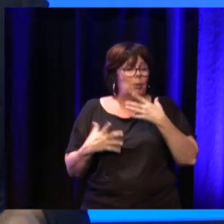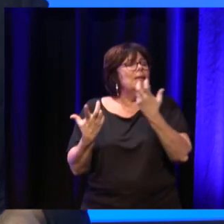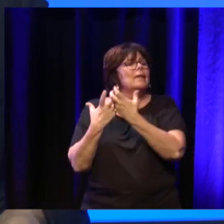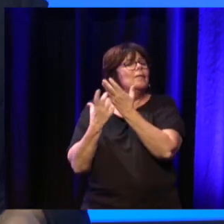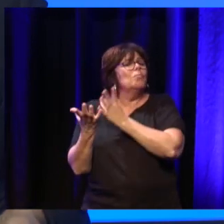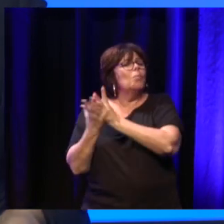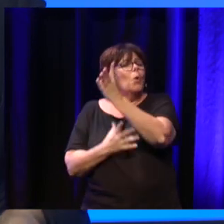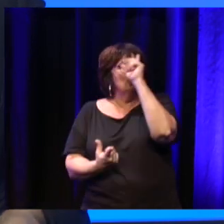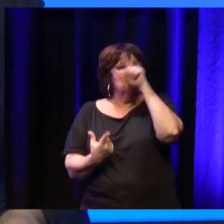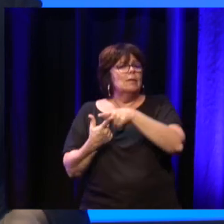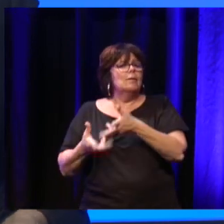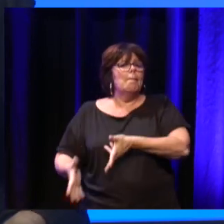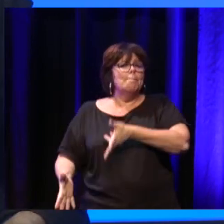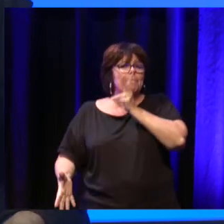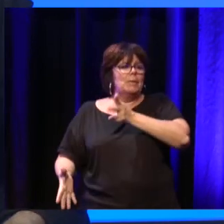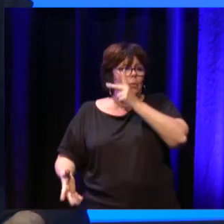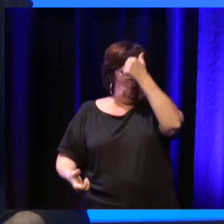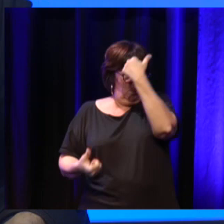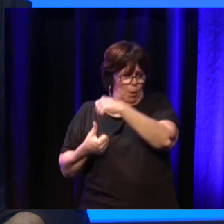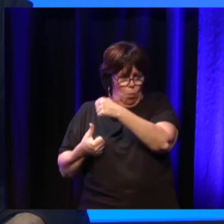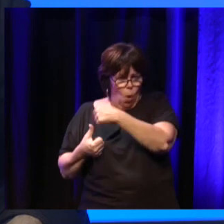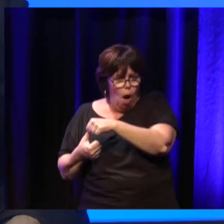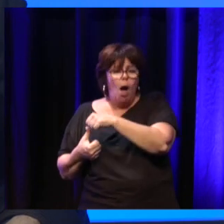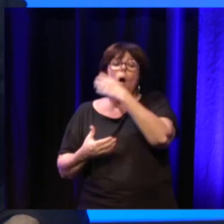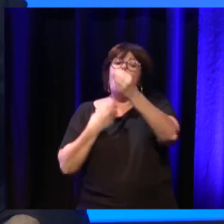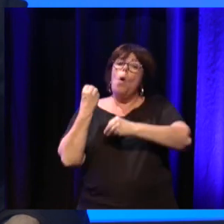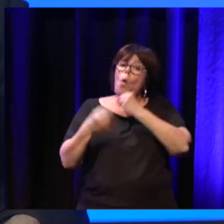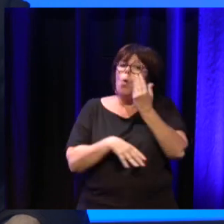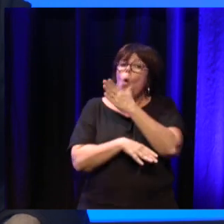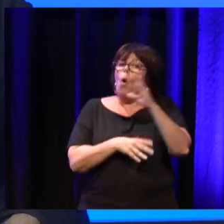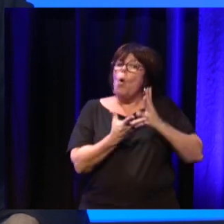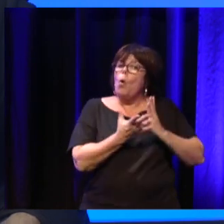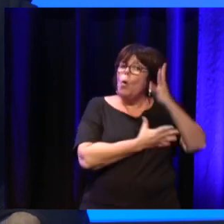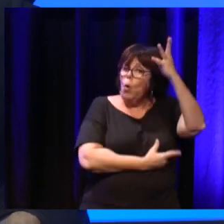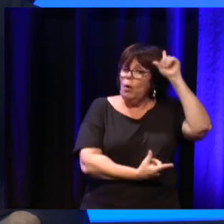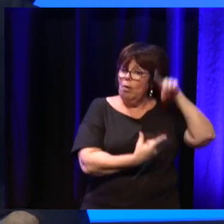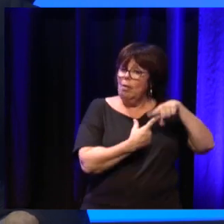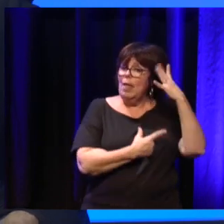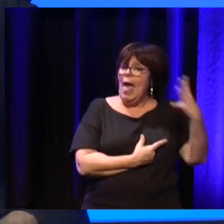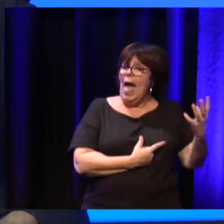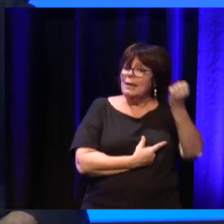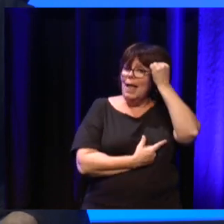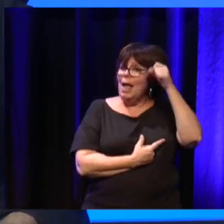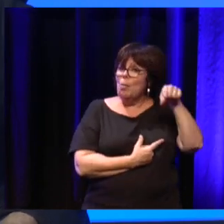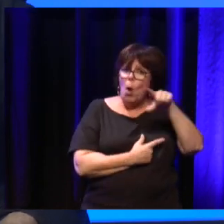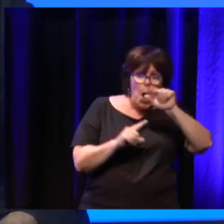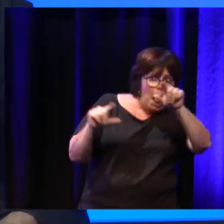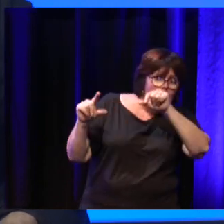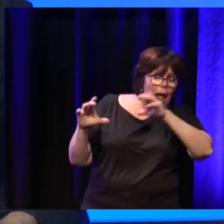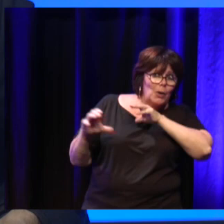la démarche Ville-Edente Alzheimer qui est portée par l'Union Nationale, je vois Geneviève encore dans la salle.